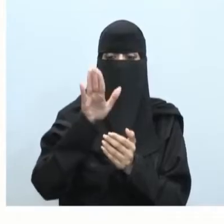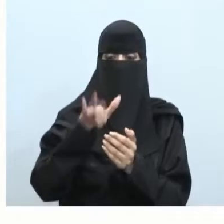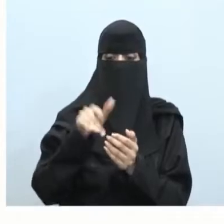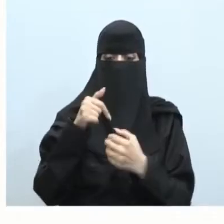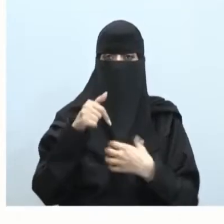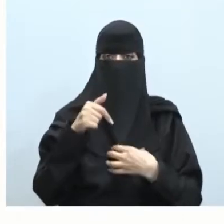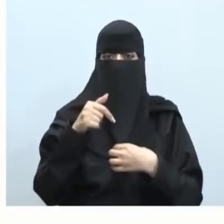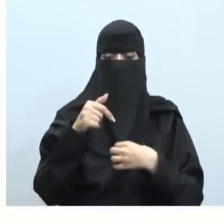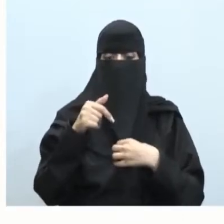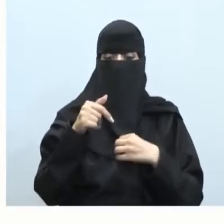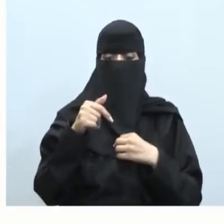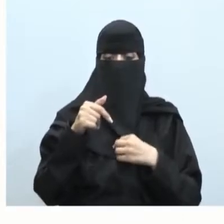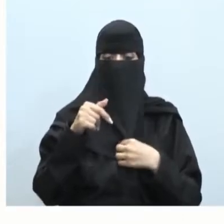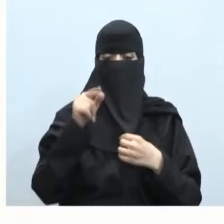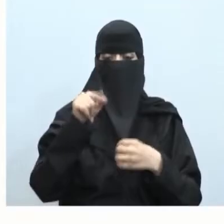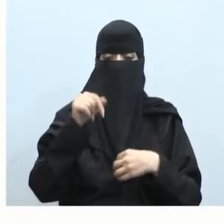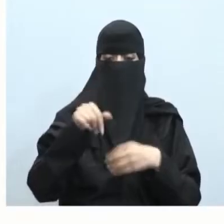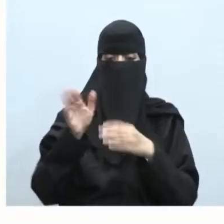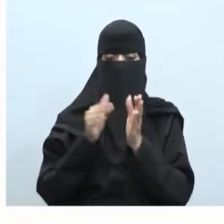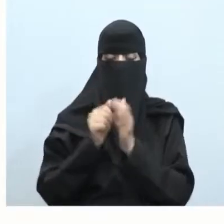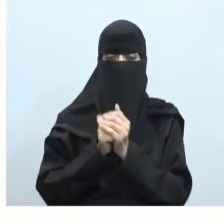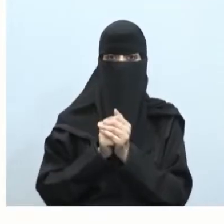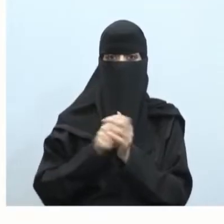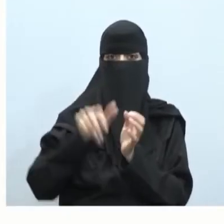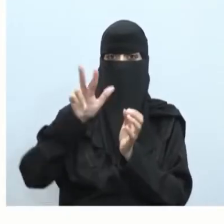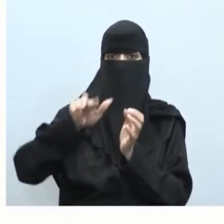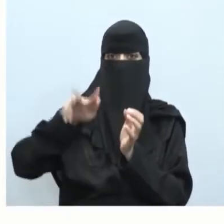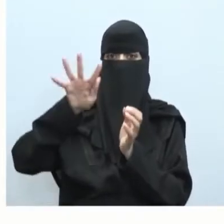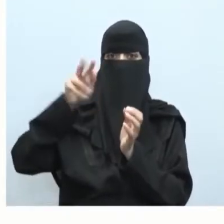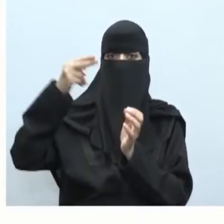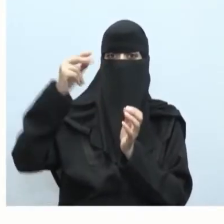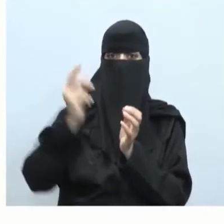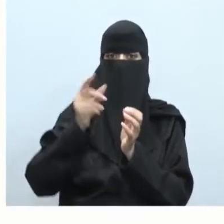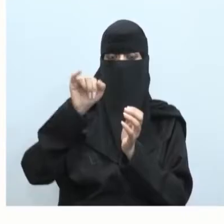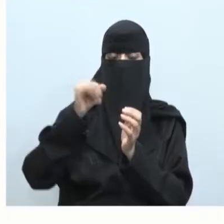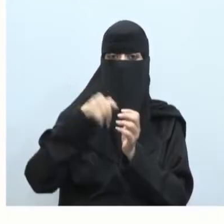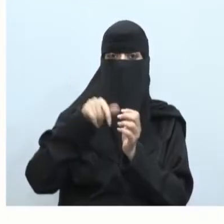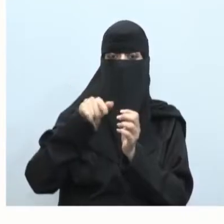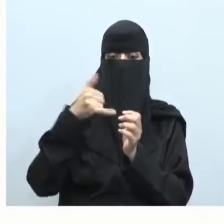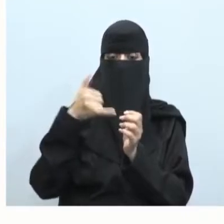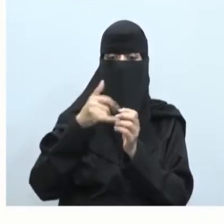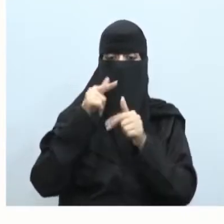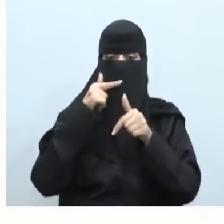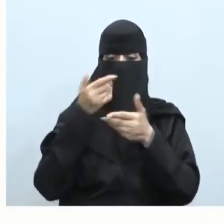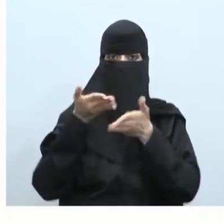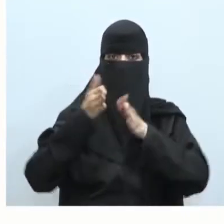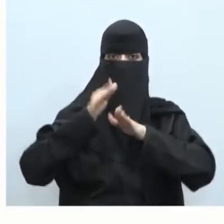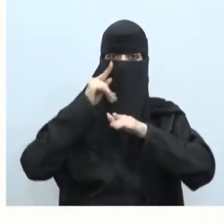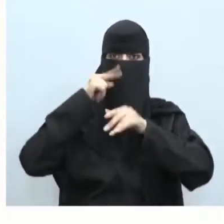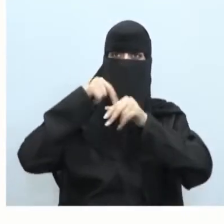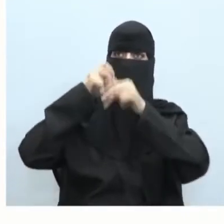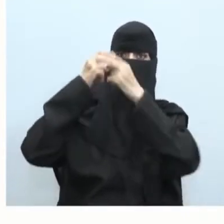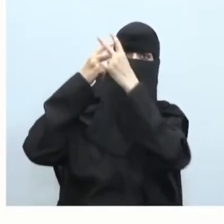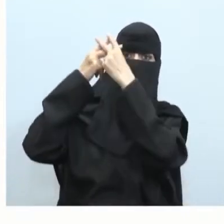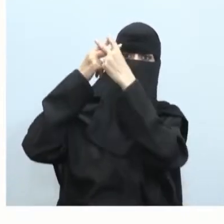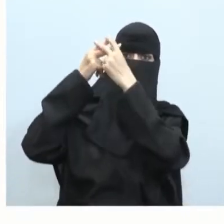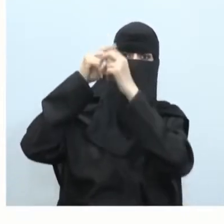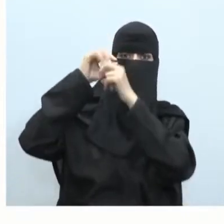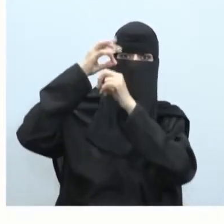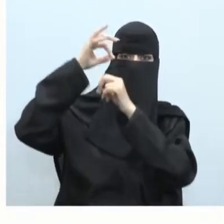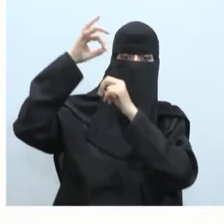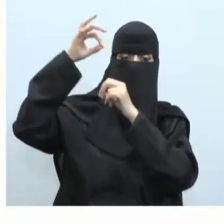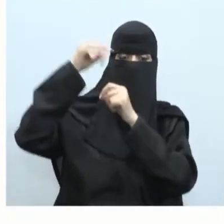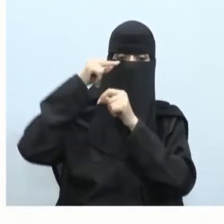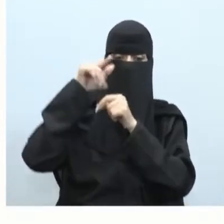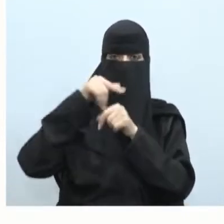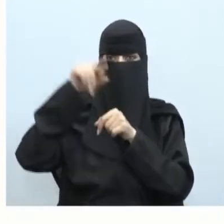اليمانية في السماء لدينا نشاهدها هي أكثر النجوم لمعاناً هذه من